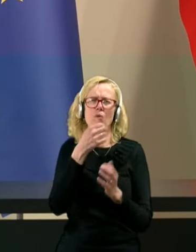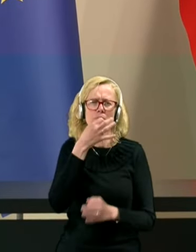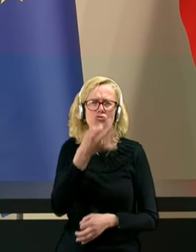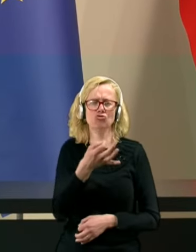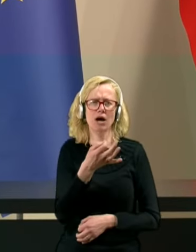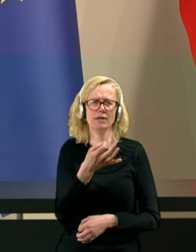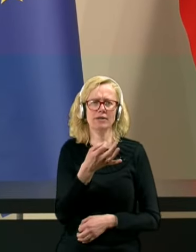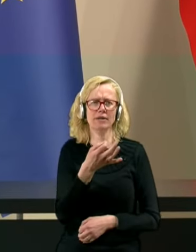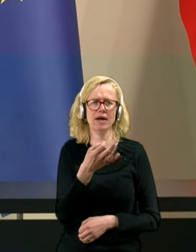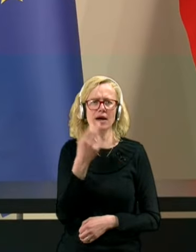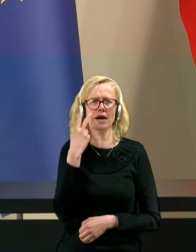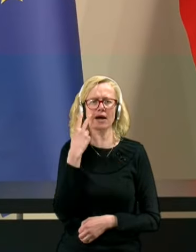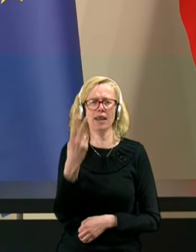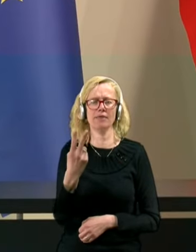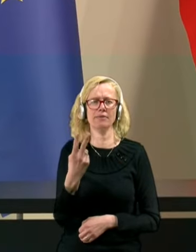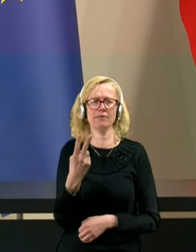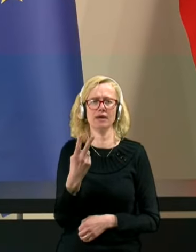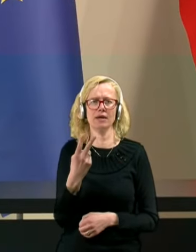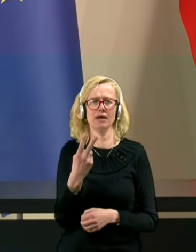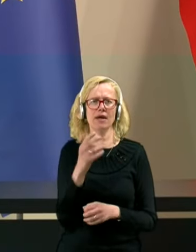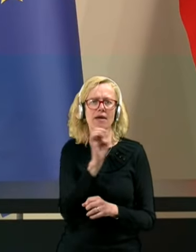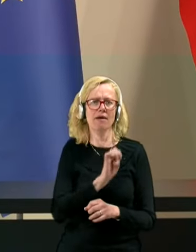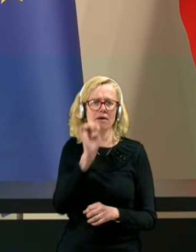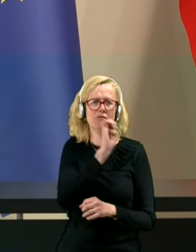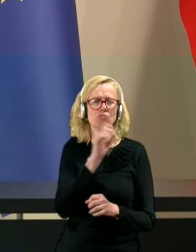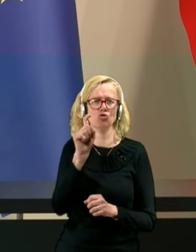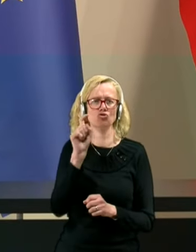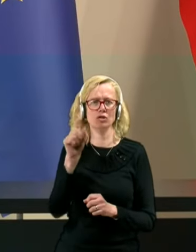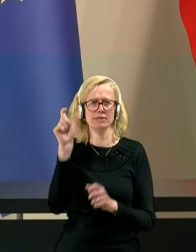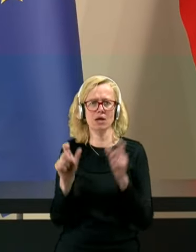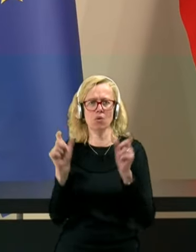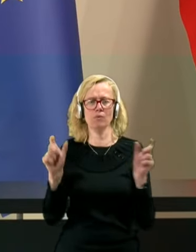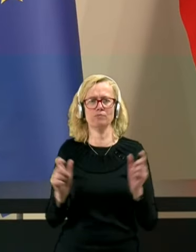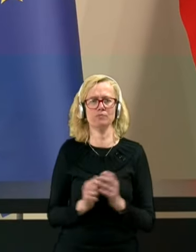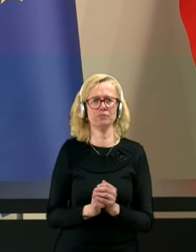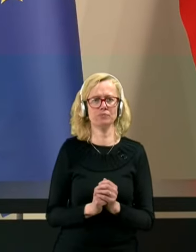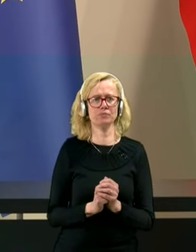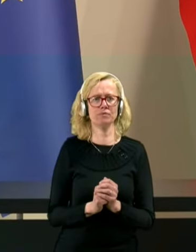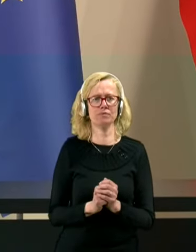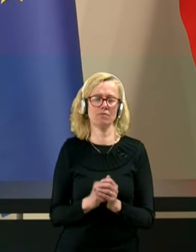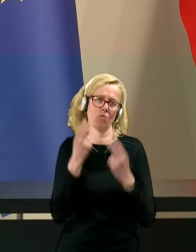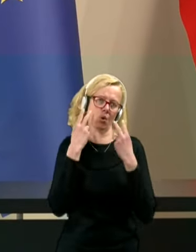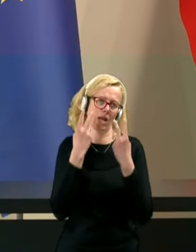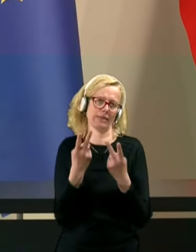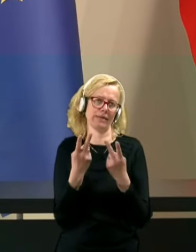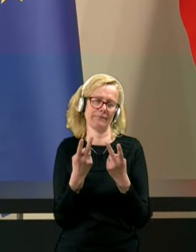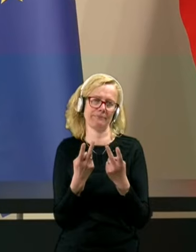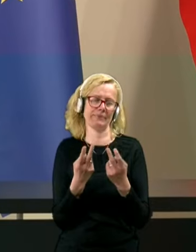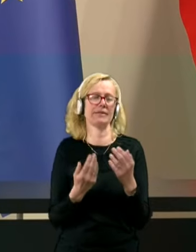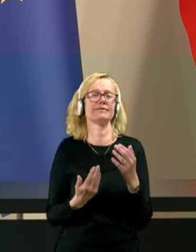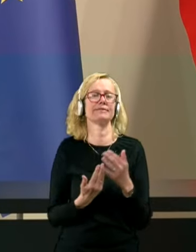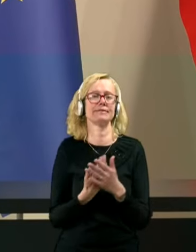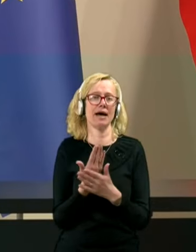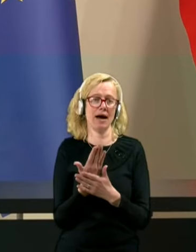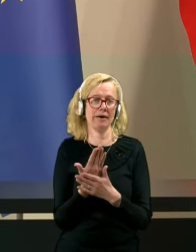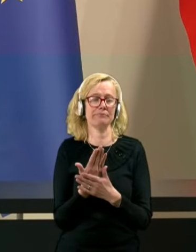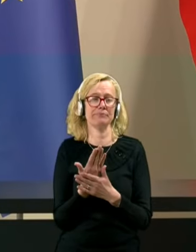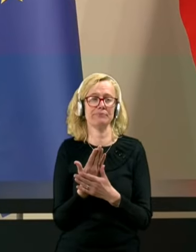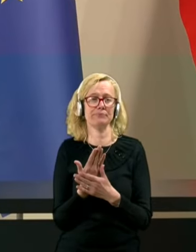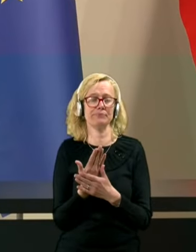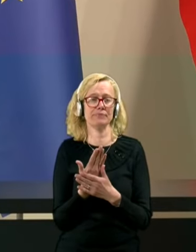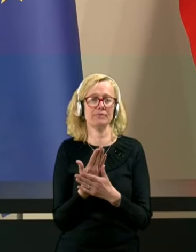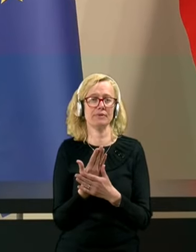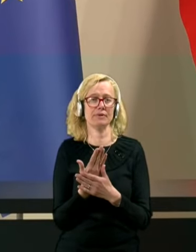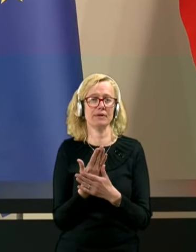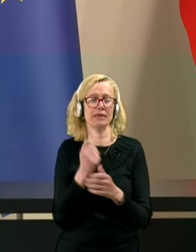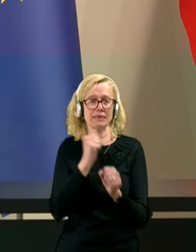tukaj odprto glede teh evropskih tožilcev. Glejte, za